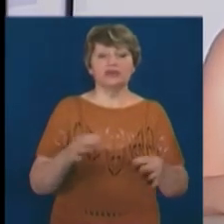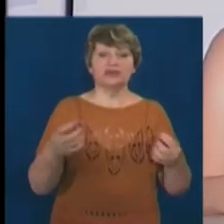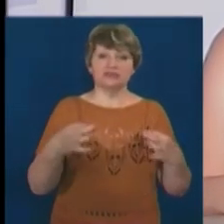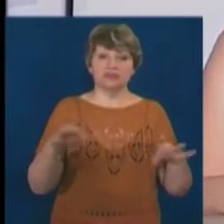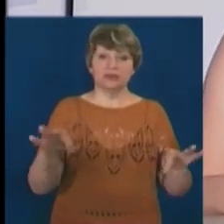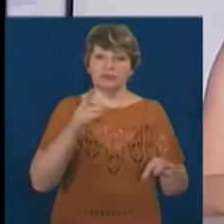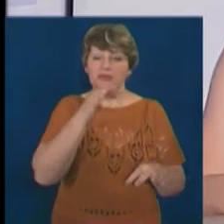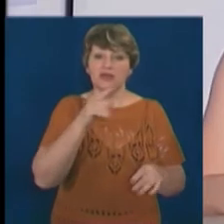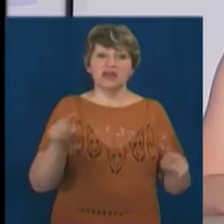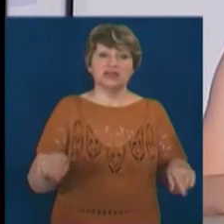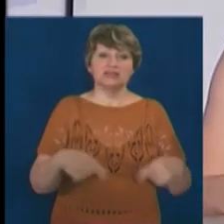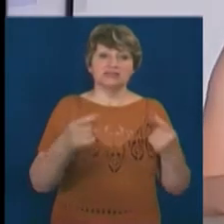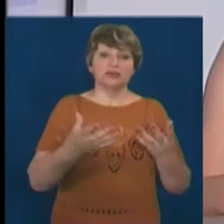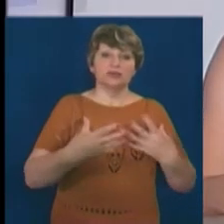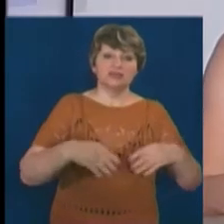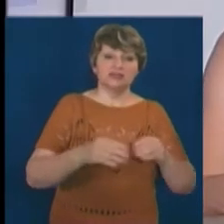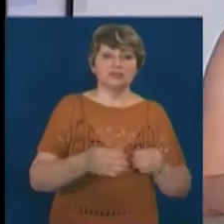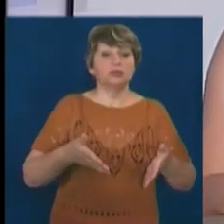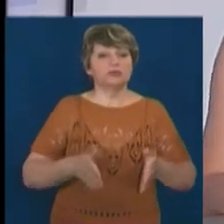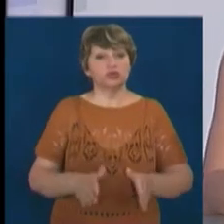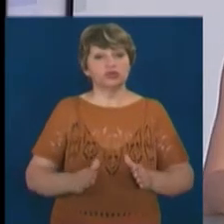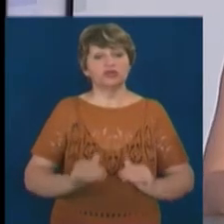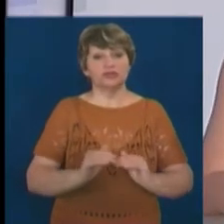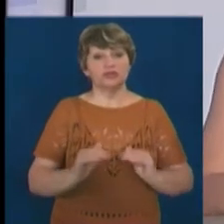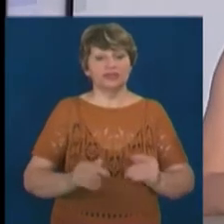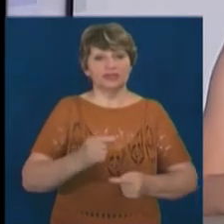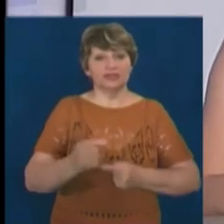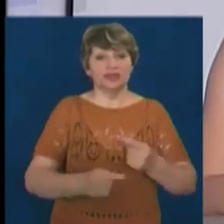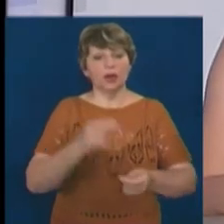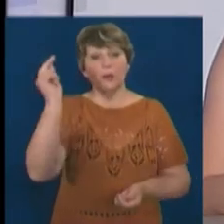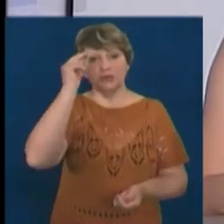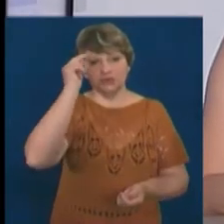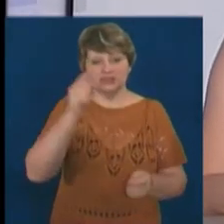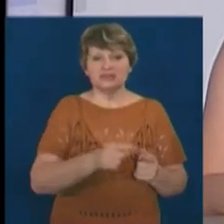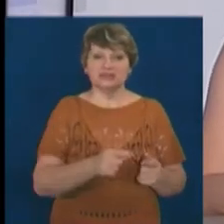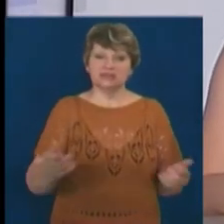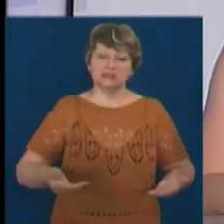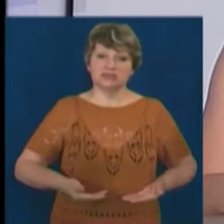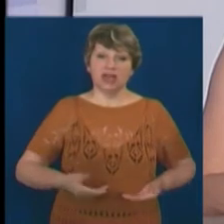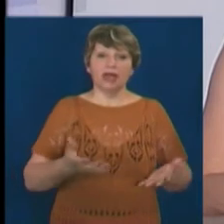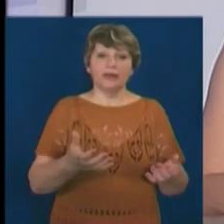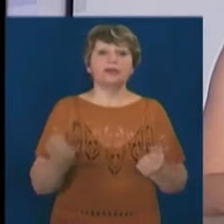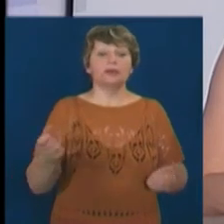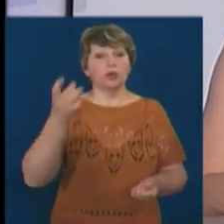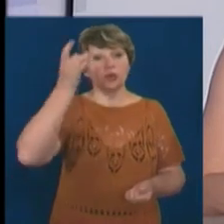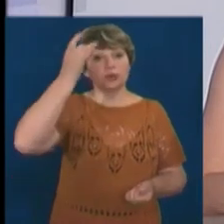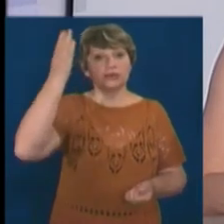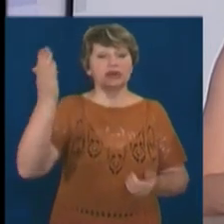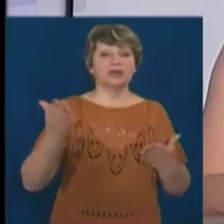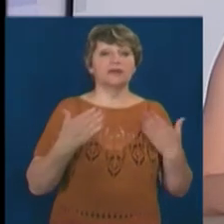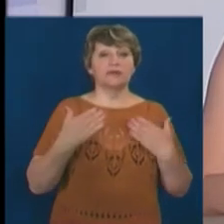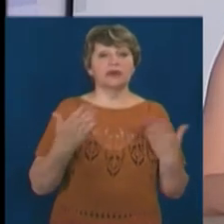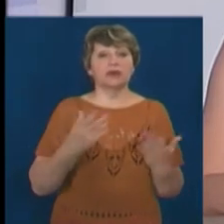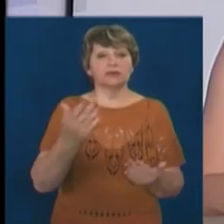створювати сім'ї, народжувати дітей, вчитися впродовж всього життя і отримувати те культурне дозвілля, якого ти